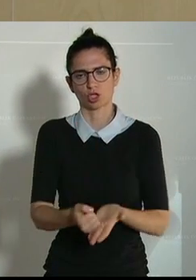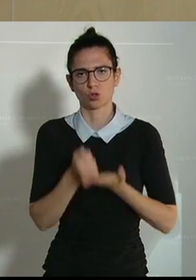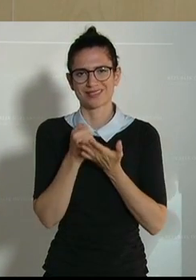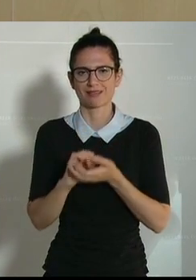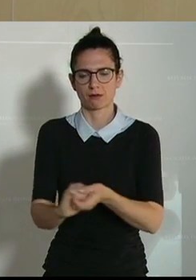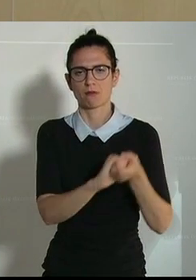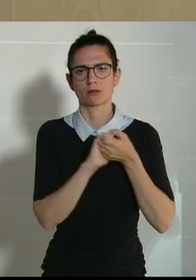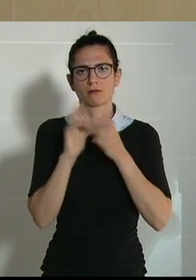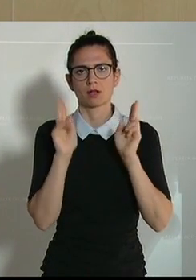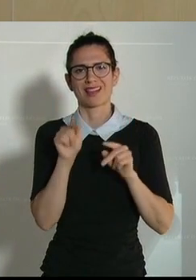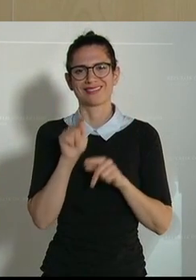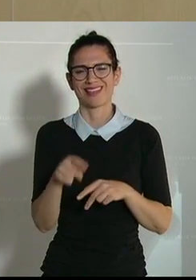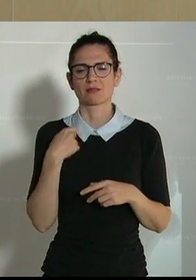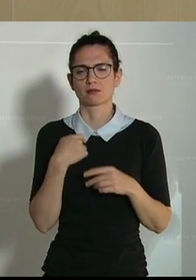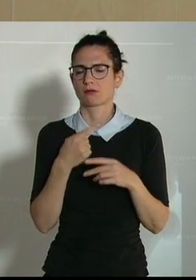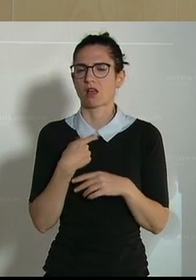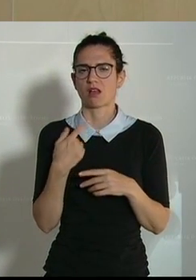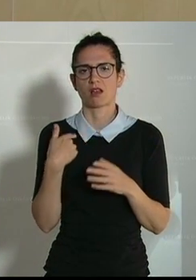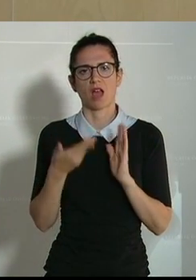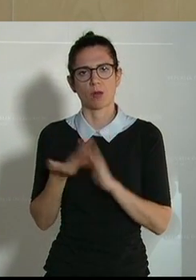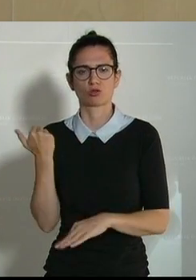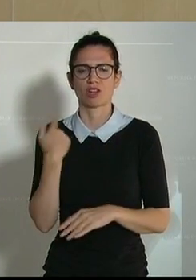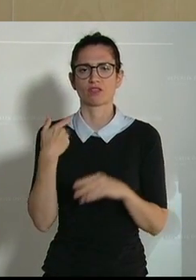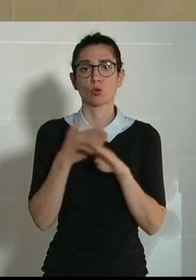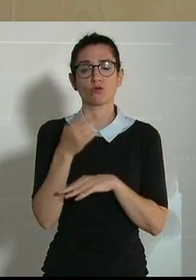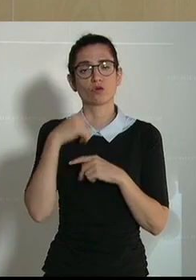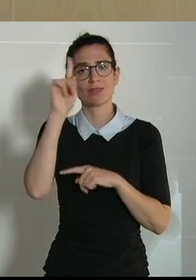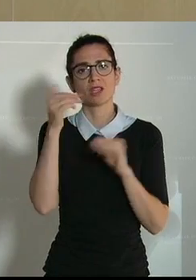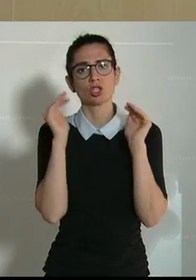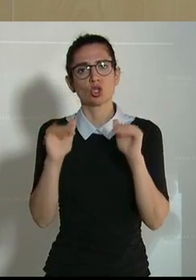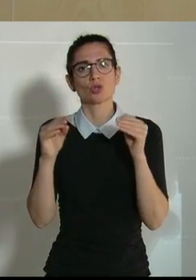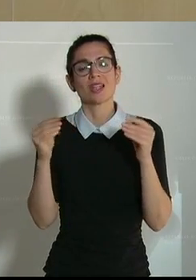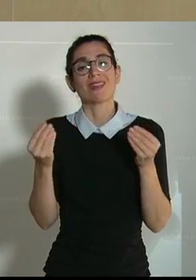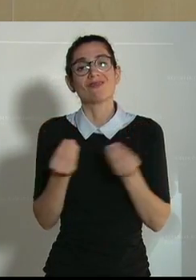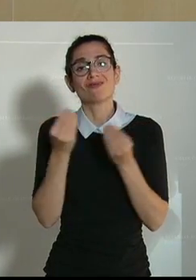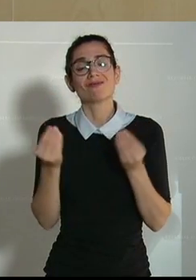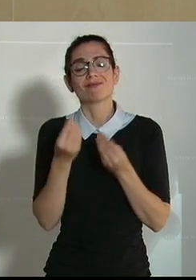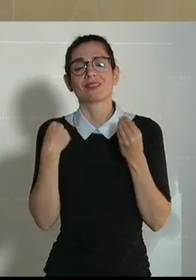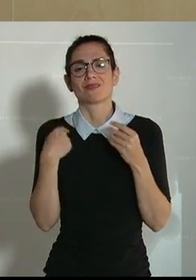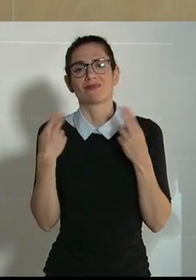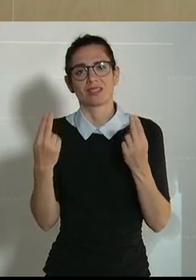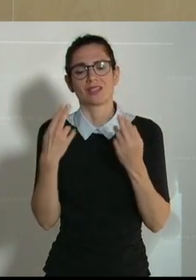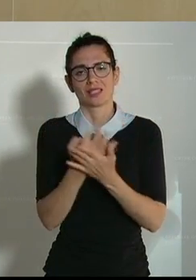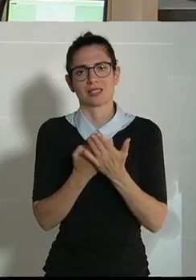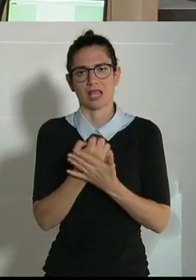Gemeinsam können wir diesem Umfug ein Ende setzen und für den Tierschutz ein wichtiges Zeichen. Danke.